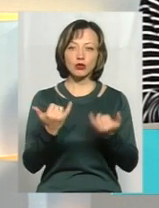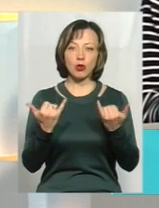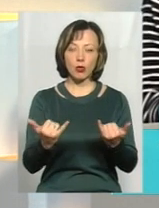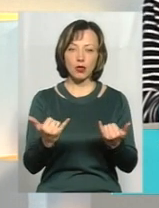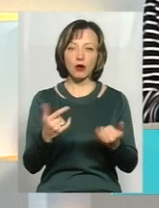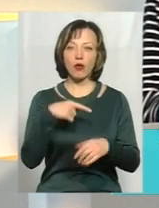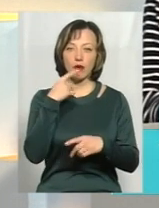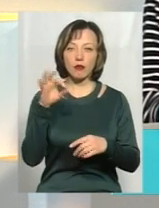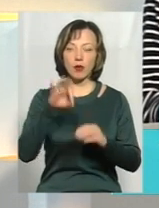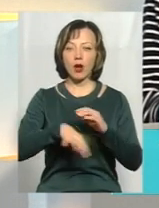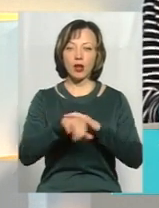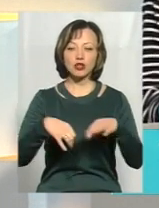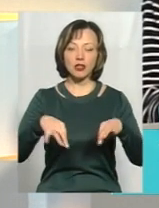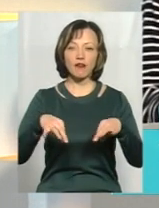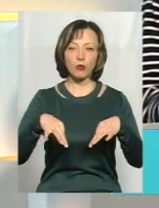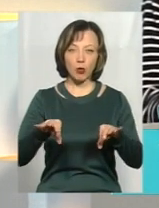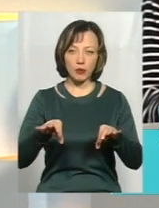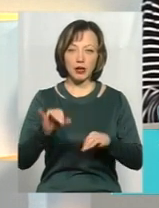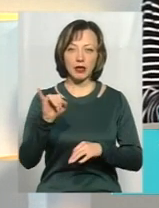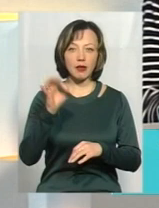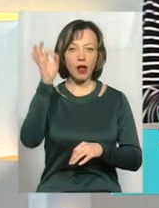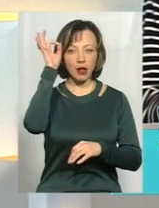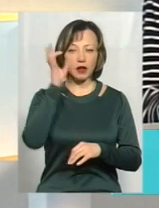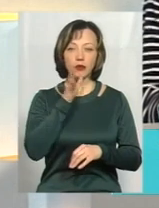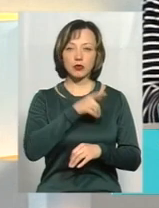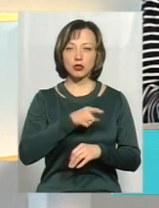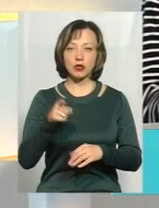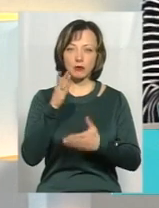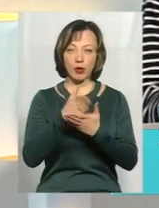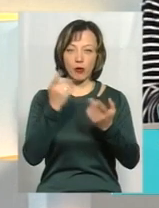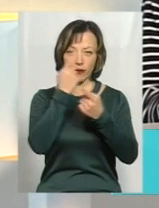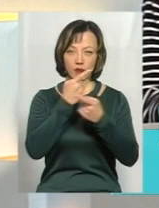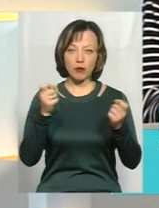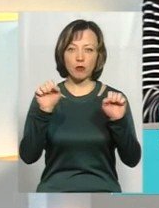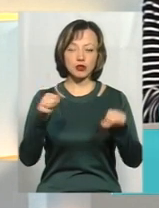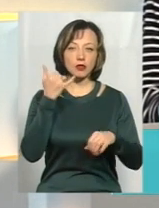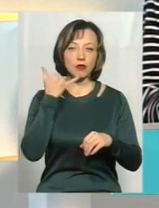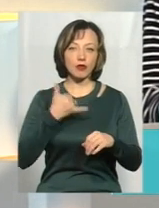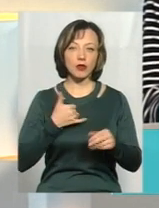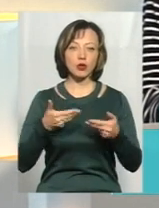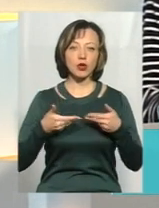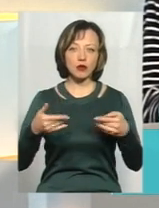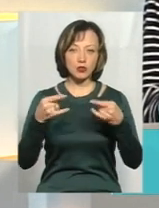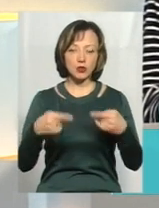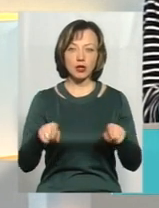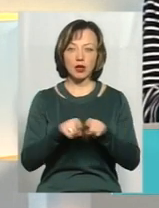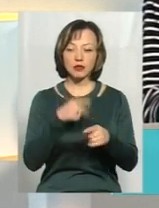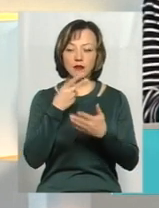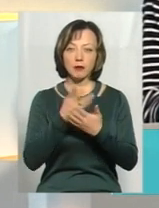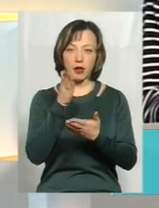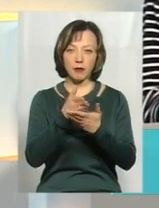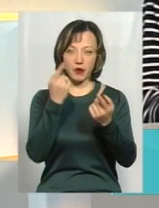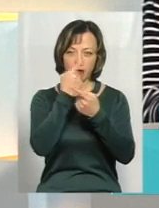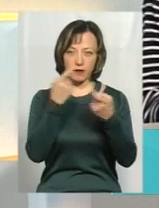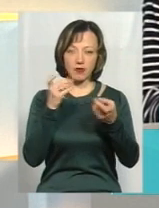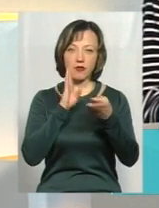говоримо про крадіжки з автомобілів. і нагадаємо, що під час прямого ефіру ви можете телефонувати до нас у студію, а також дивитися прямий ефір на